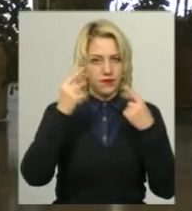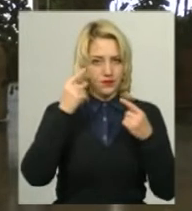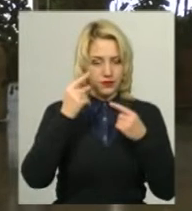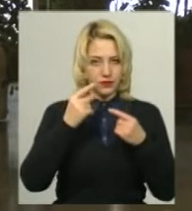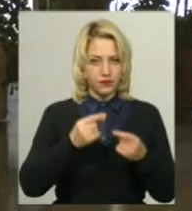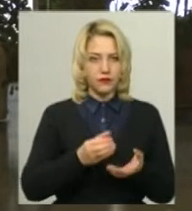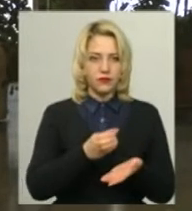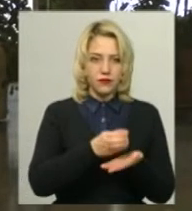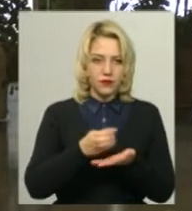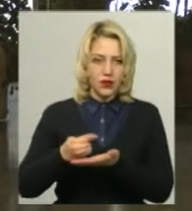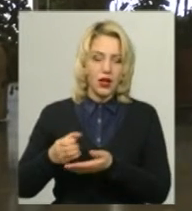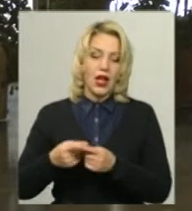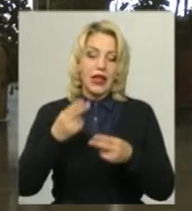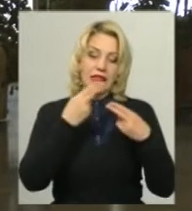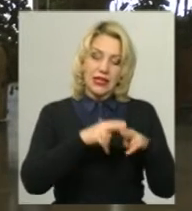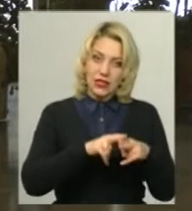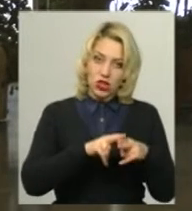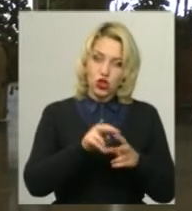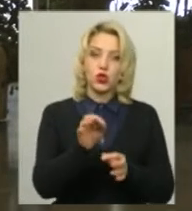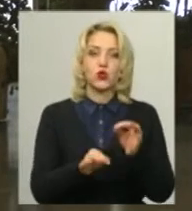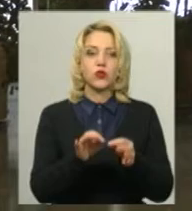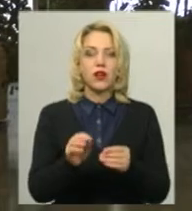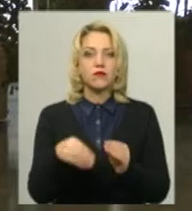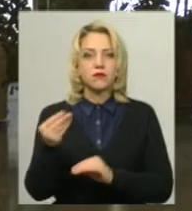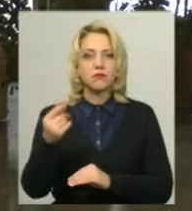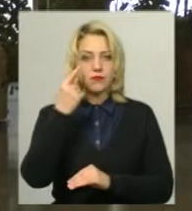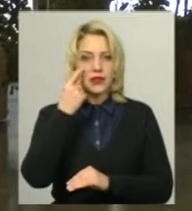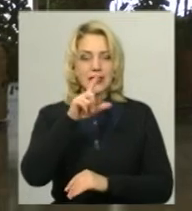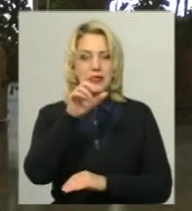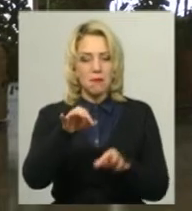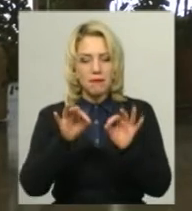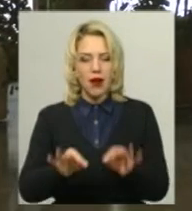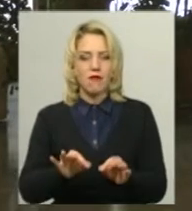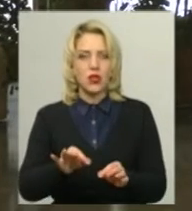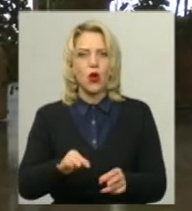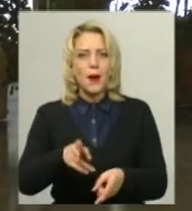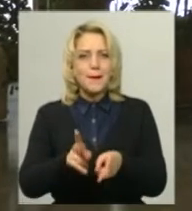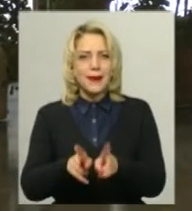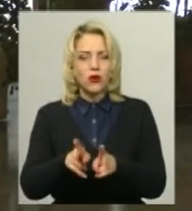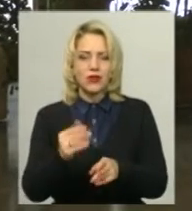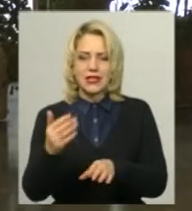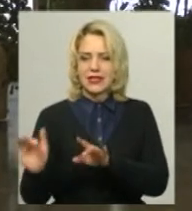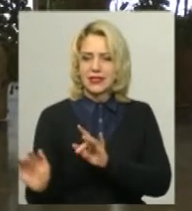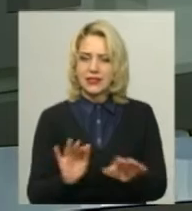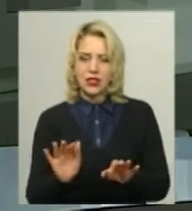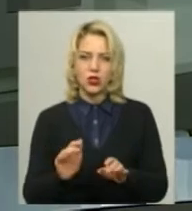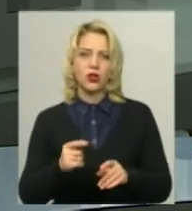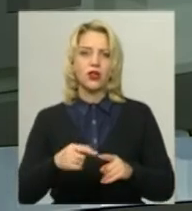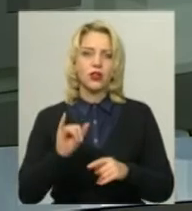Технічний суддя виставляв оцінку за правильне приготування, їхні дії, рухи і розмову.